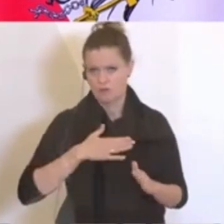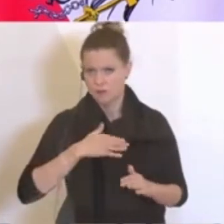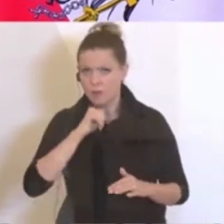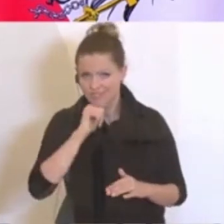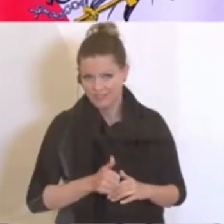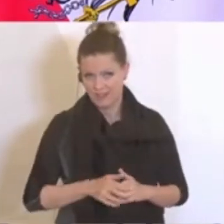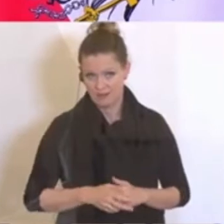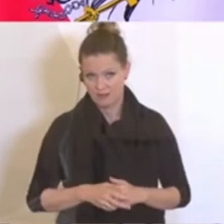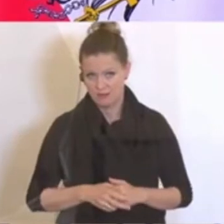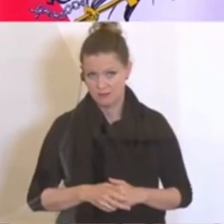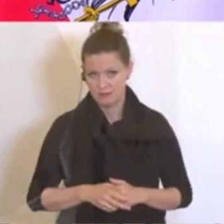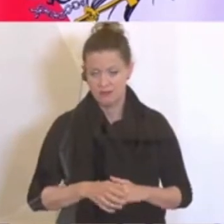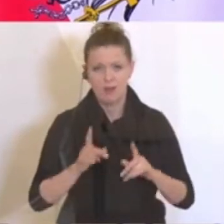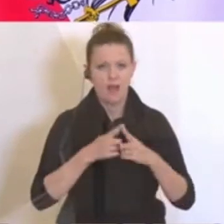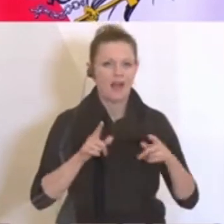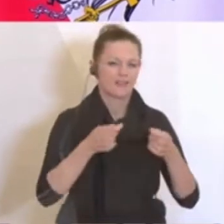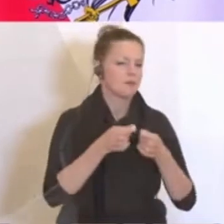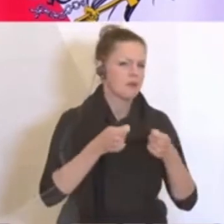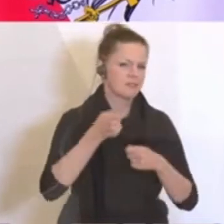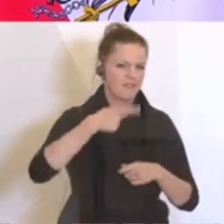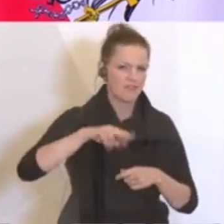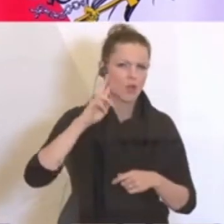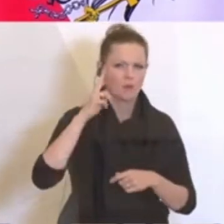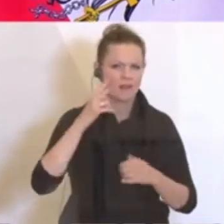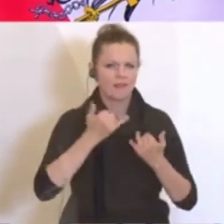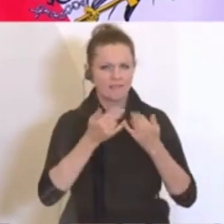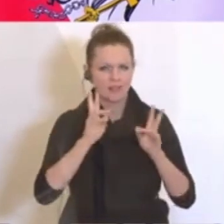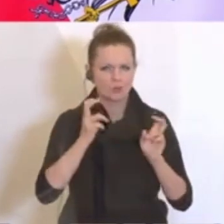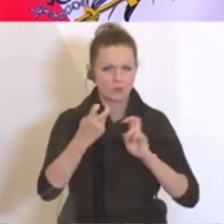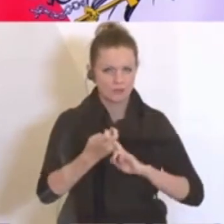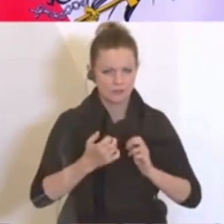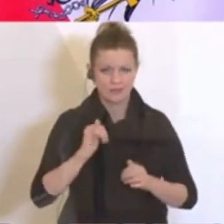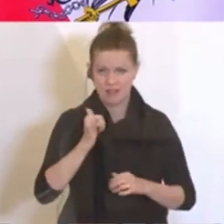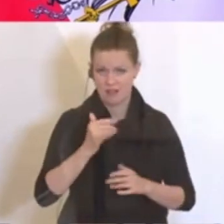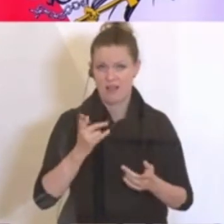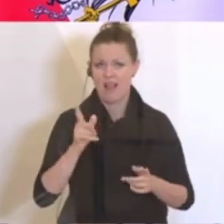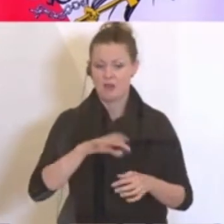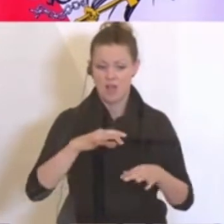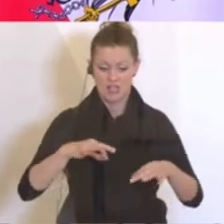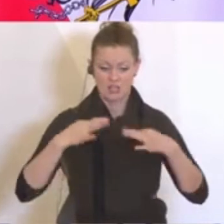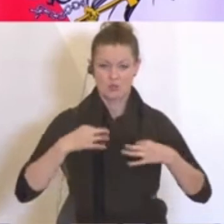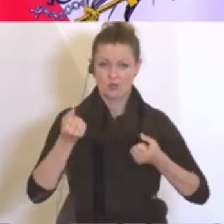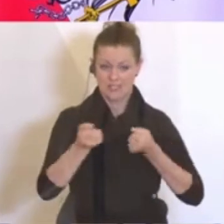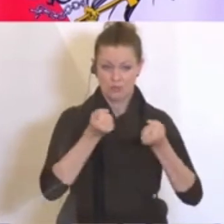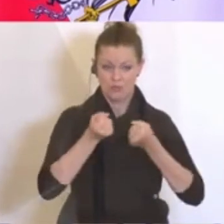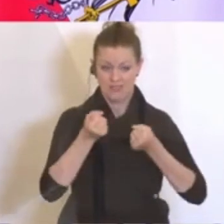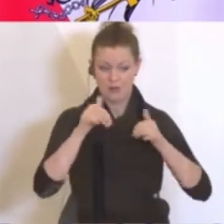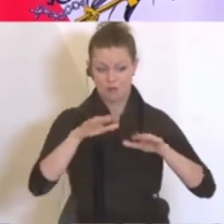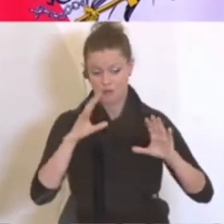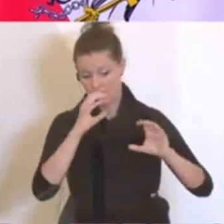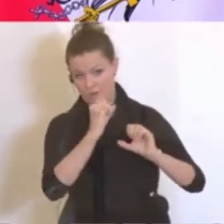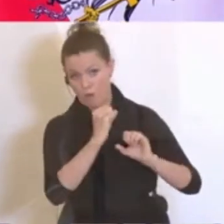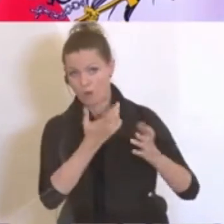den anderen Maßnahmen denken wir natürlich intensiv nach, ich füge aber nur hinzu, dass man immer die Gesundheitspolitik auch im Auge haben muss,